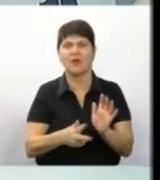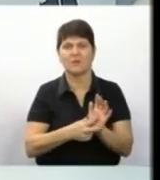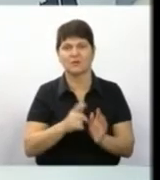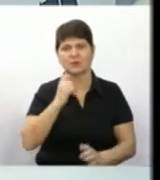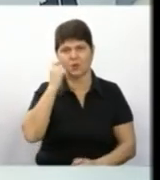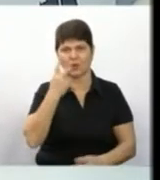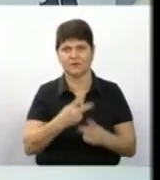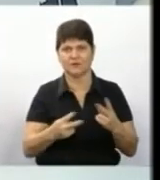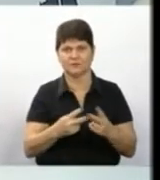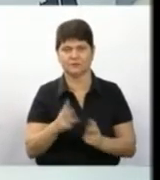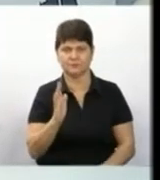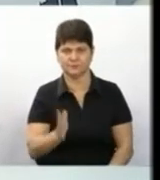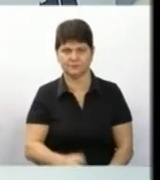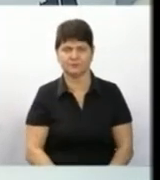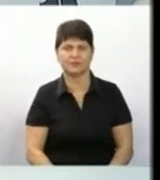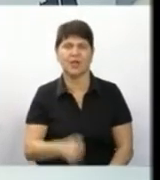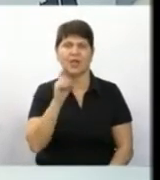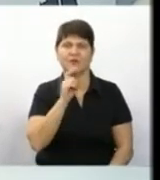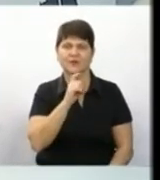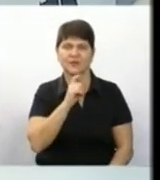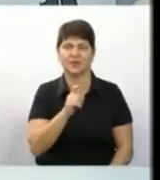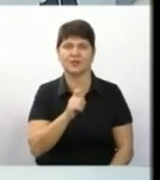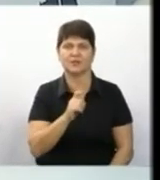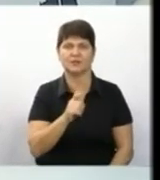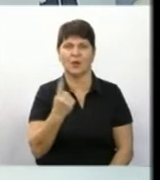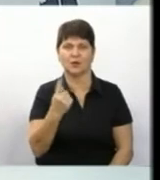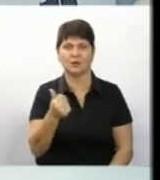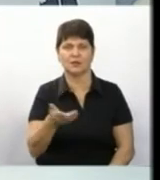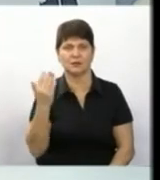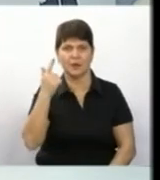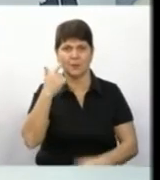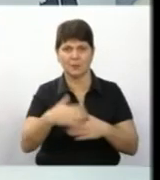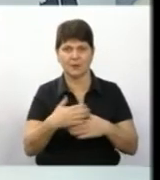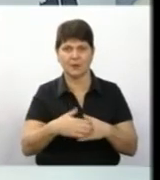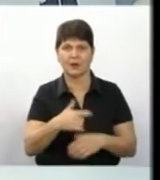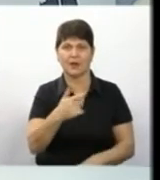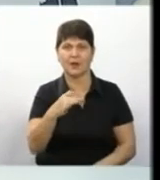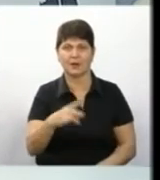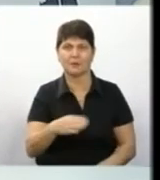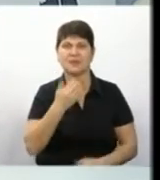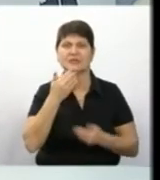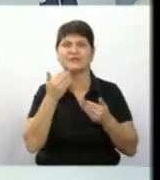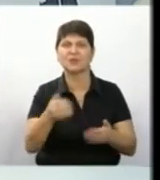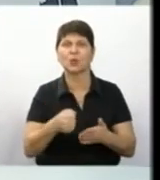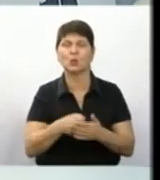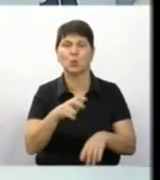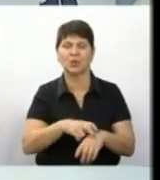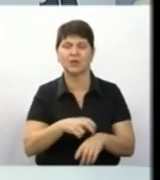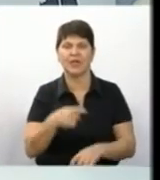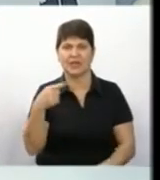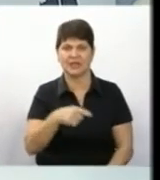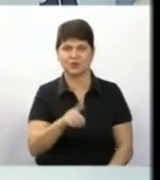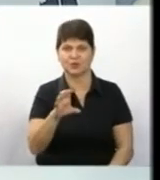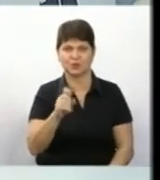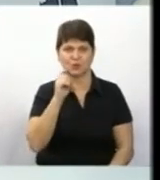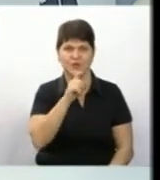'язниці. У Вінниці за минулий тиждень із підозрою на грип до лікарів звернулися майже півтори тисячі вінничан.